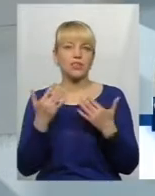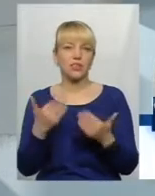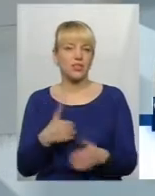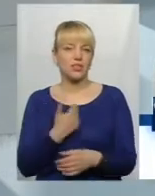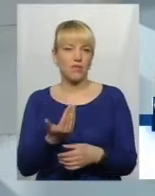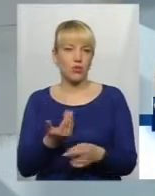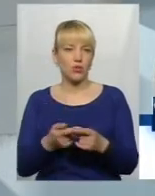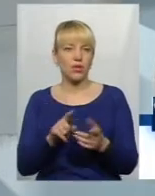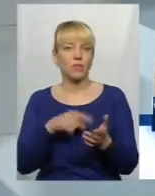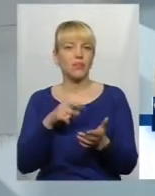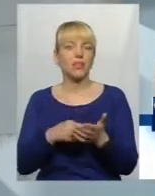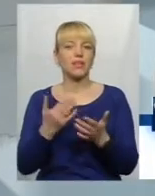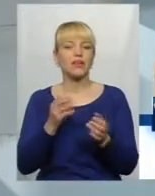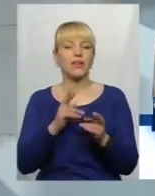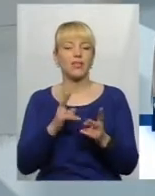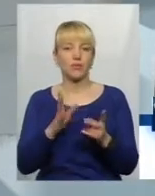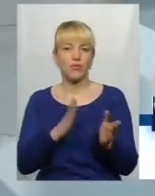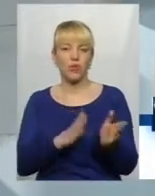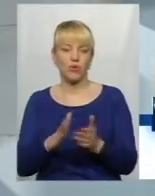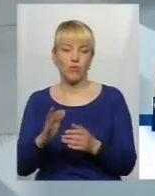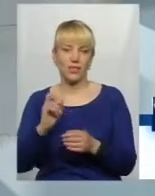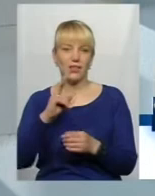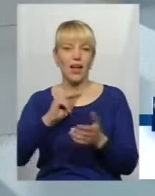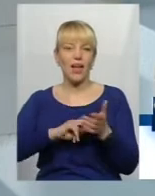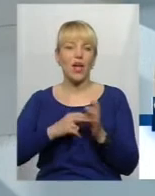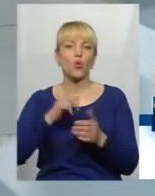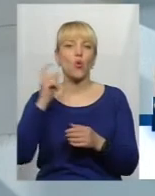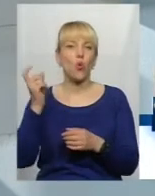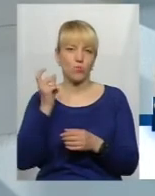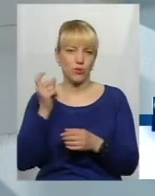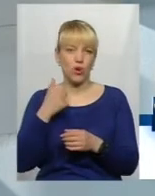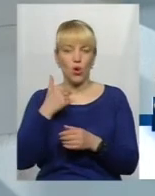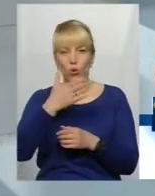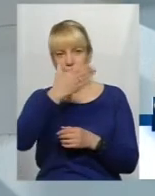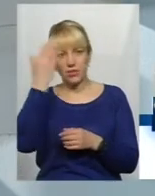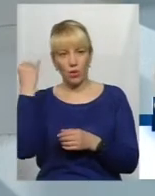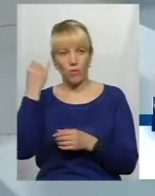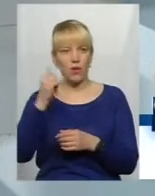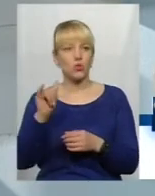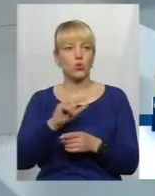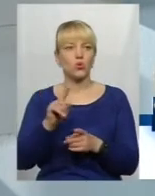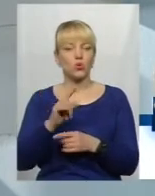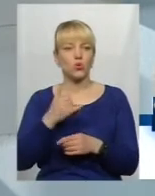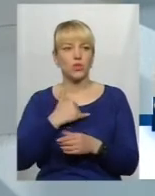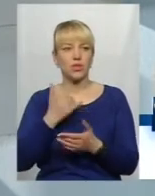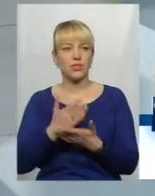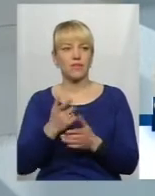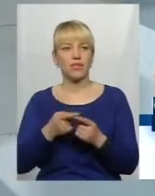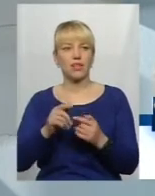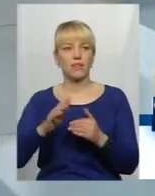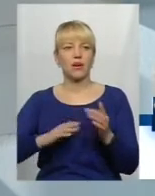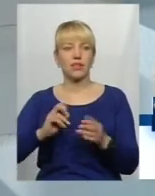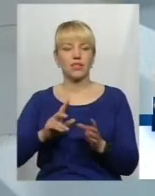королювати з економікою, як воно буде впливати на робочий процес. У нас ще забувають таку річ, що у нас є таке практика, як